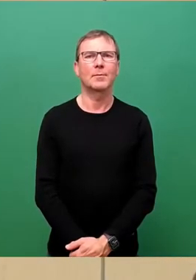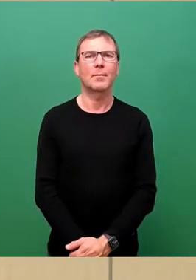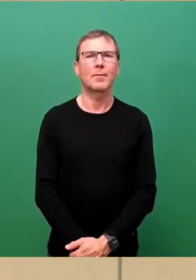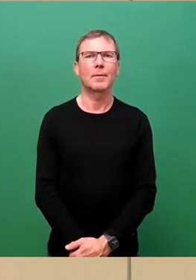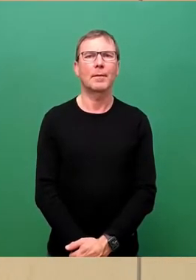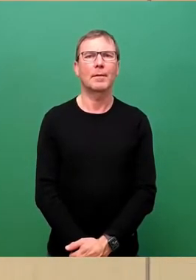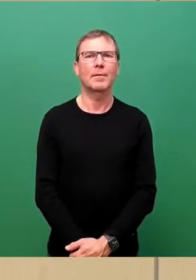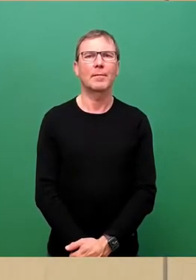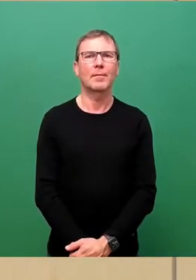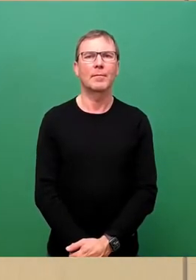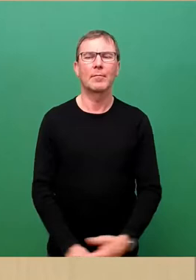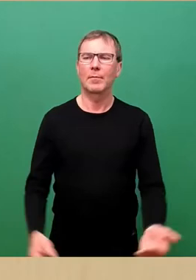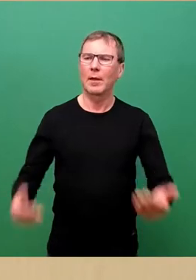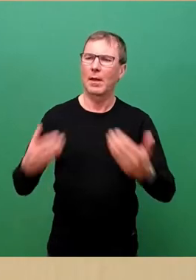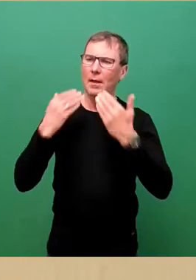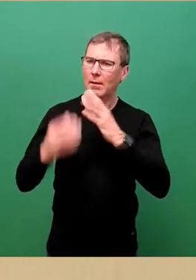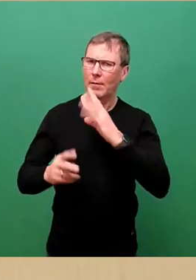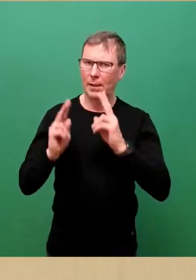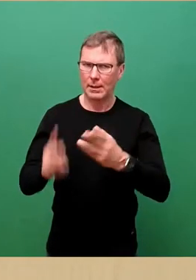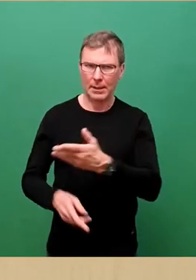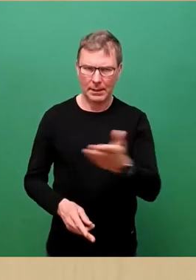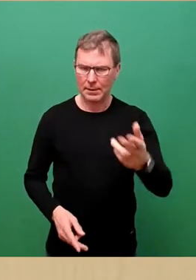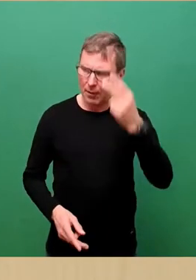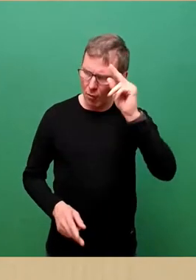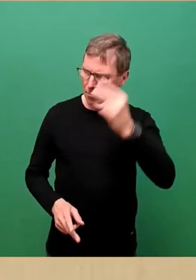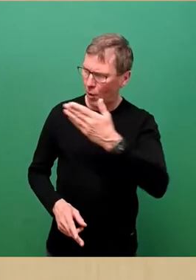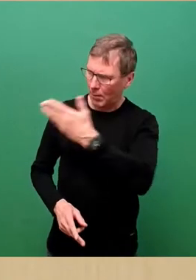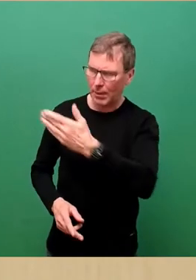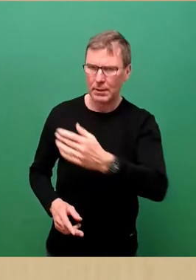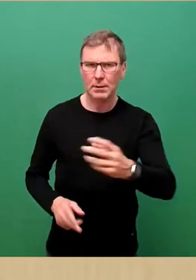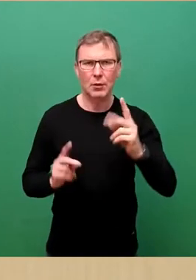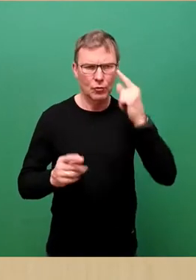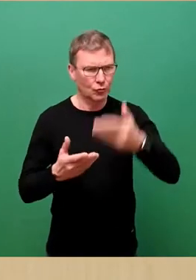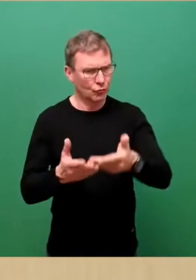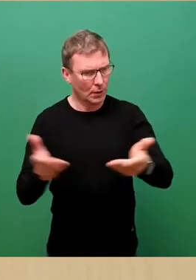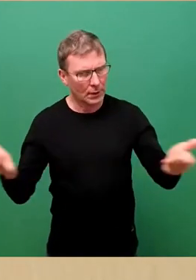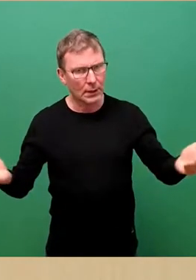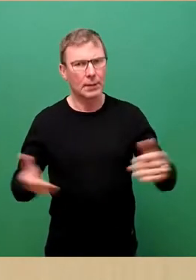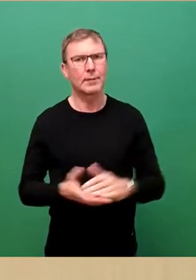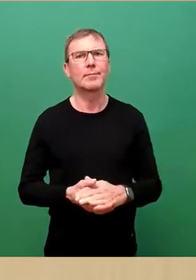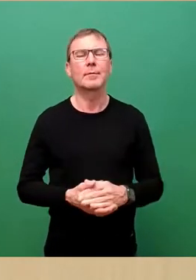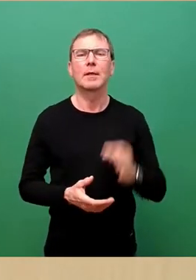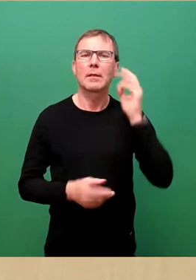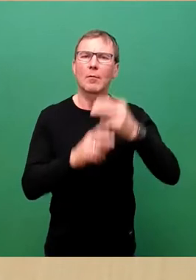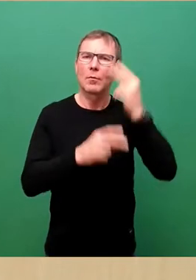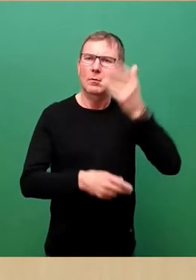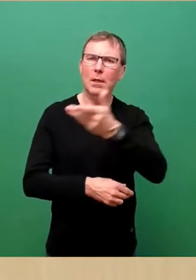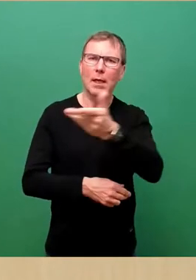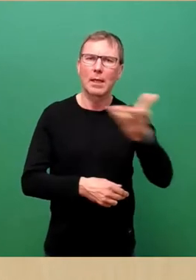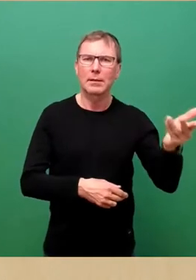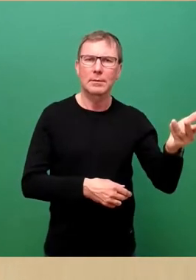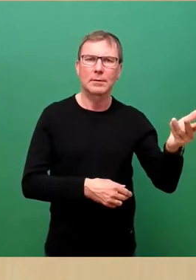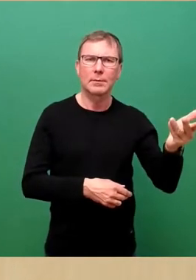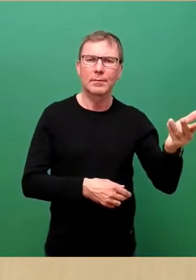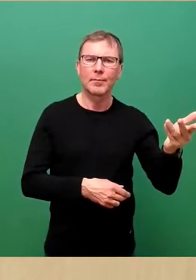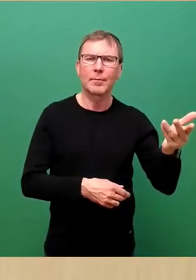Vielen Dank für das Rederecht, sehr geehrter Herr Oberbürgermeister, sehr geehrte Stadträteinnen und Stadträte, meine Damen und Herren. Der